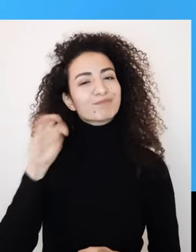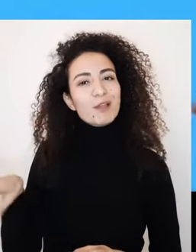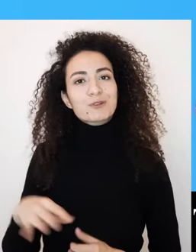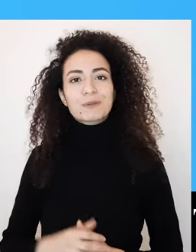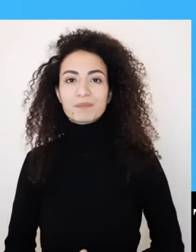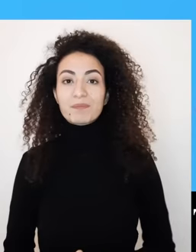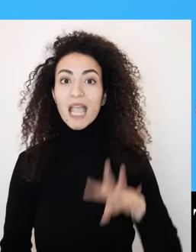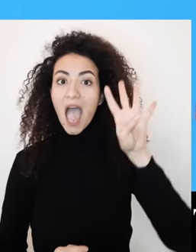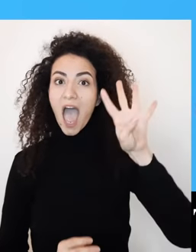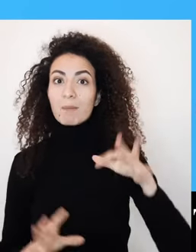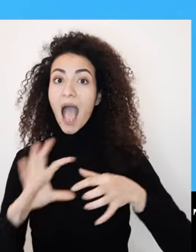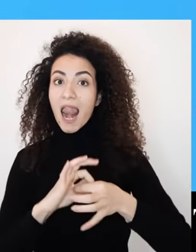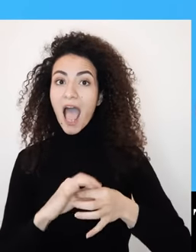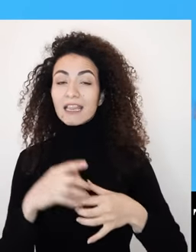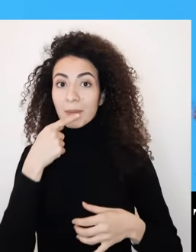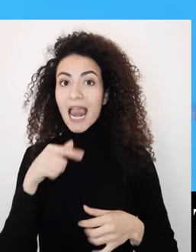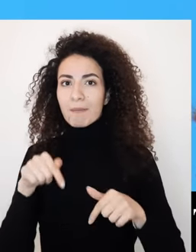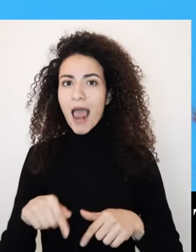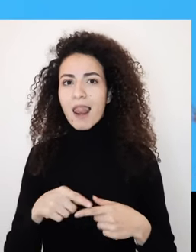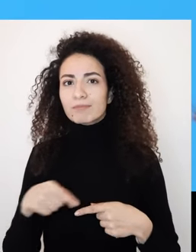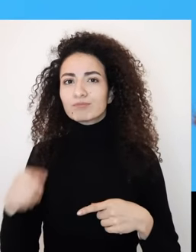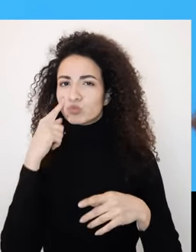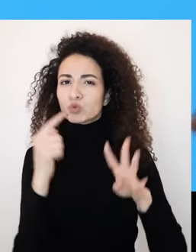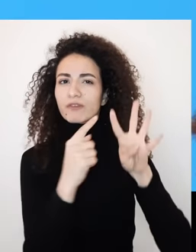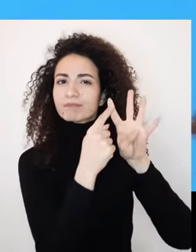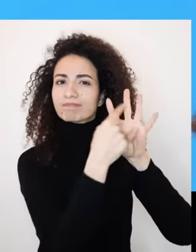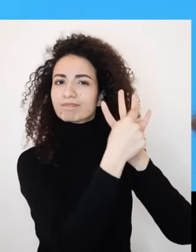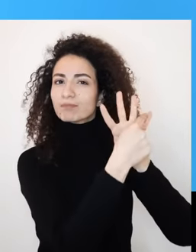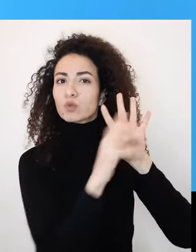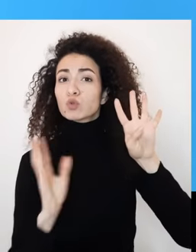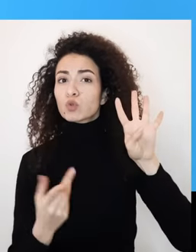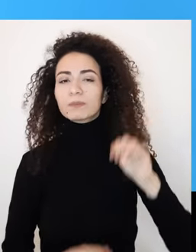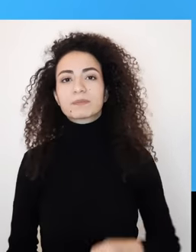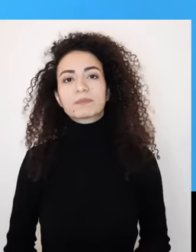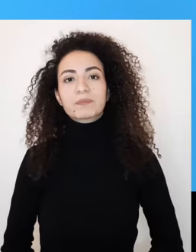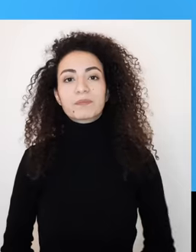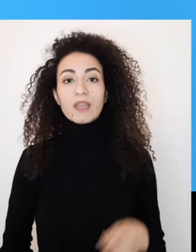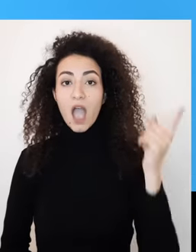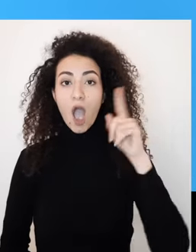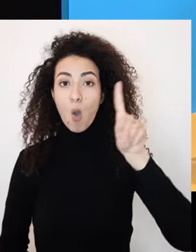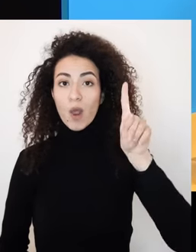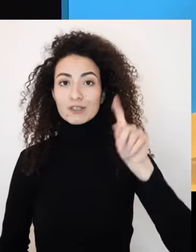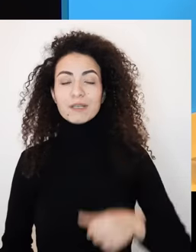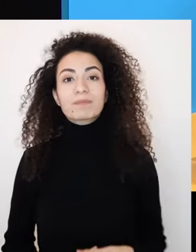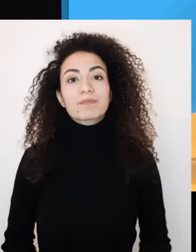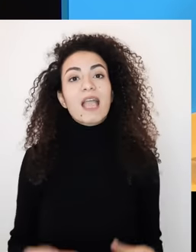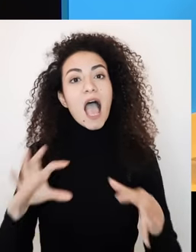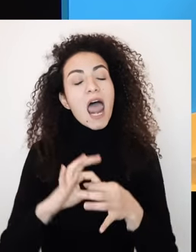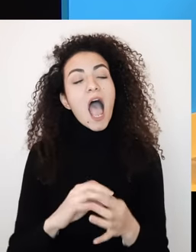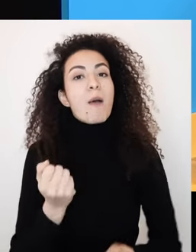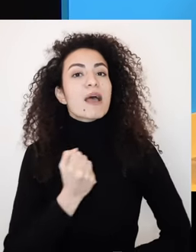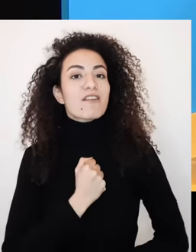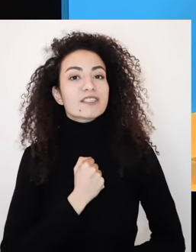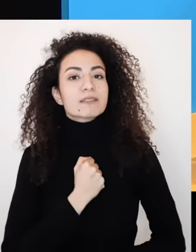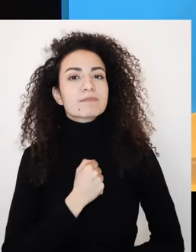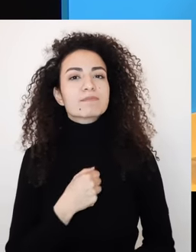هالعلاقات الأربعة اللي رح نكون عم نحكي عنهم خلال هالبرنامج بنصمع الشكل التالي أولاً العلاقة